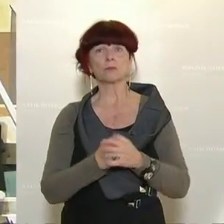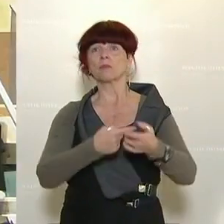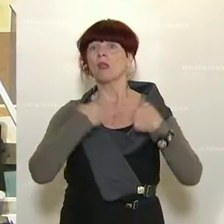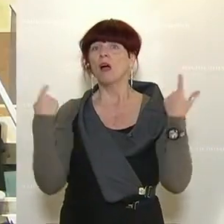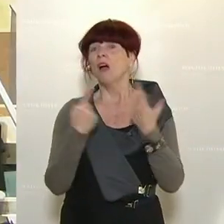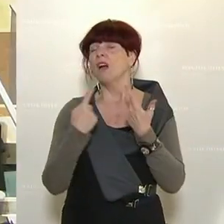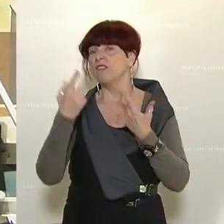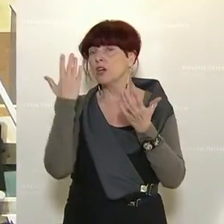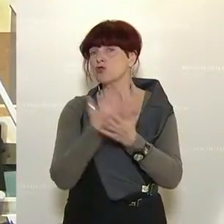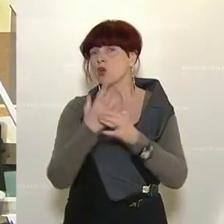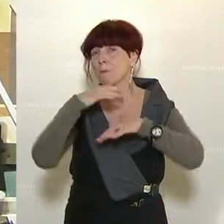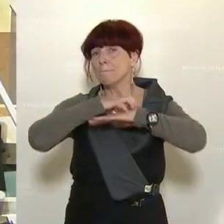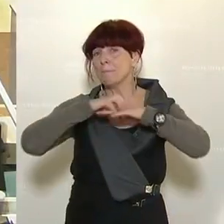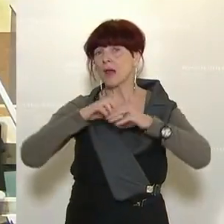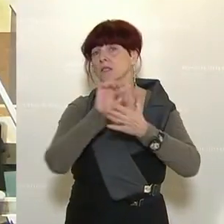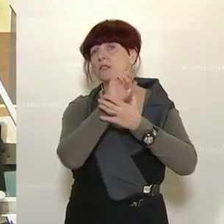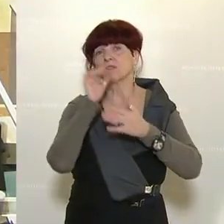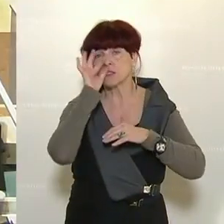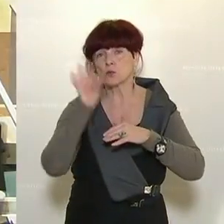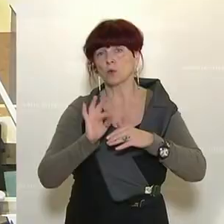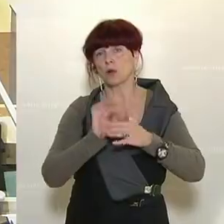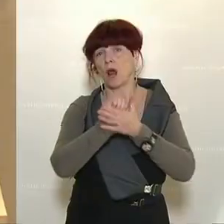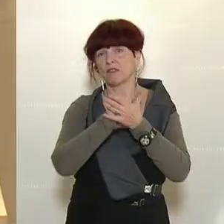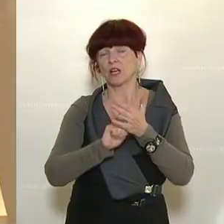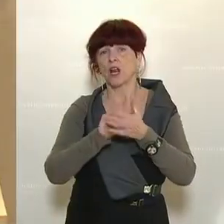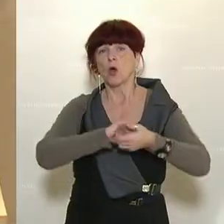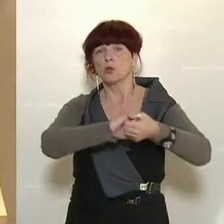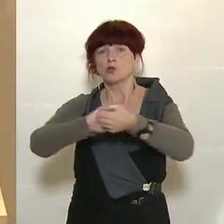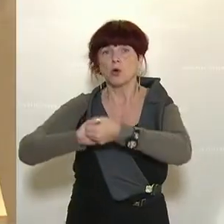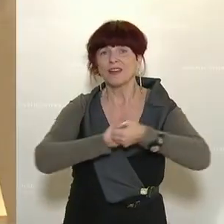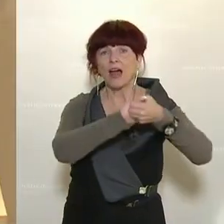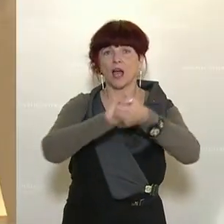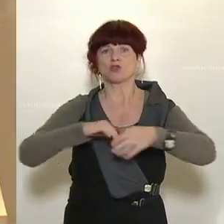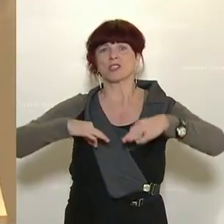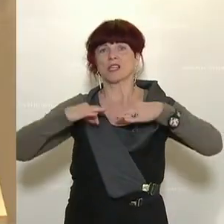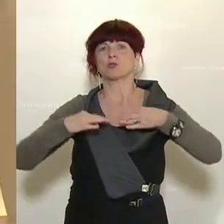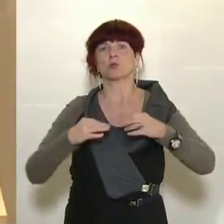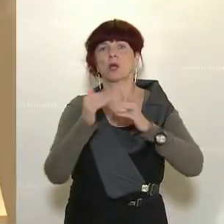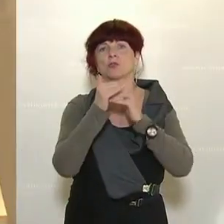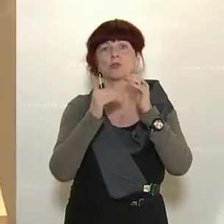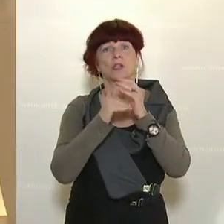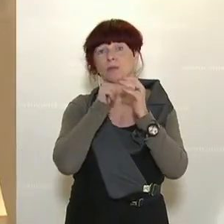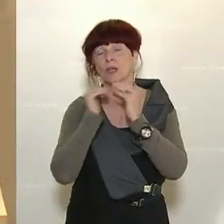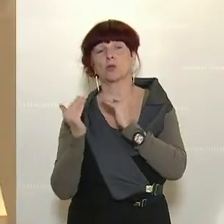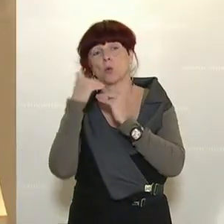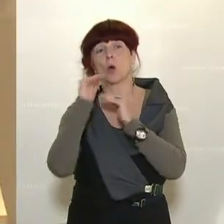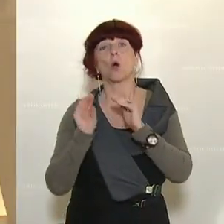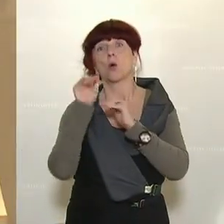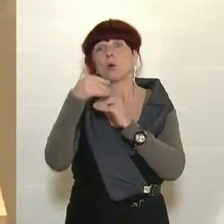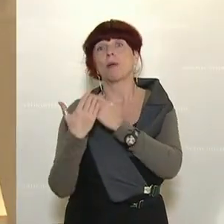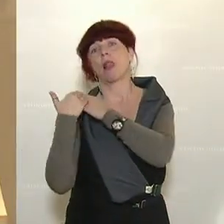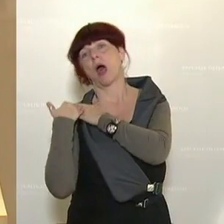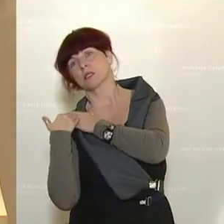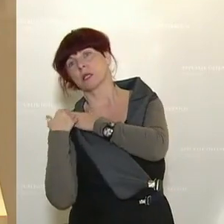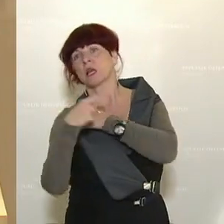Wir versuchen seit März, unser solidarisches Gesundheitssystem nicht zu überlasten. Und ich sehe jetzt schon wieder, dass viele gleich die Augen